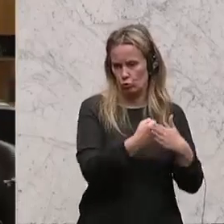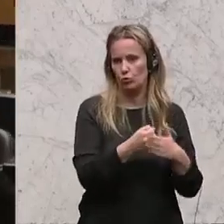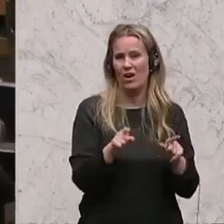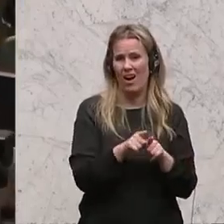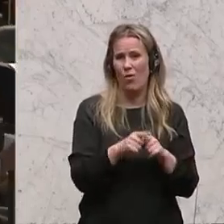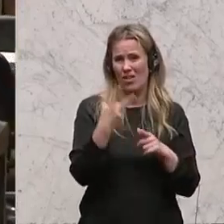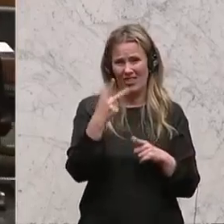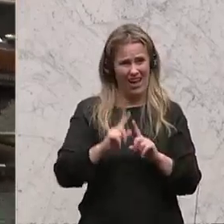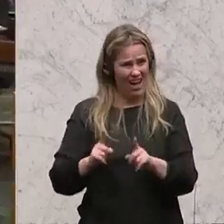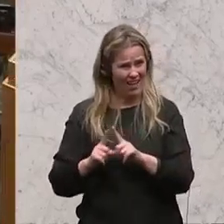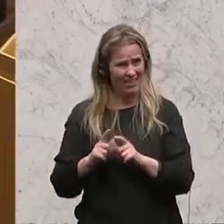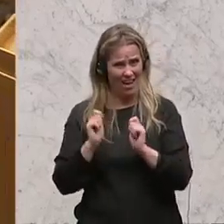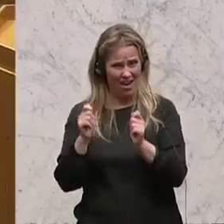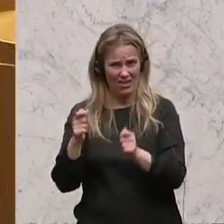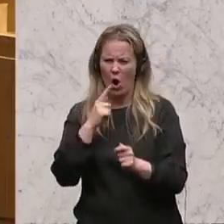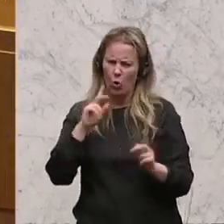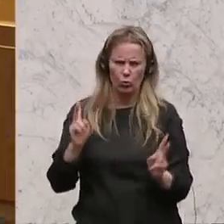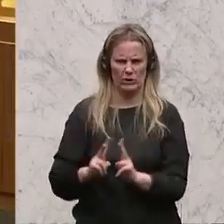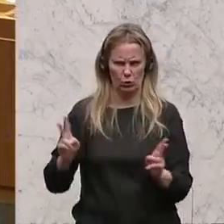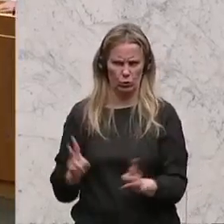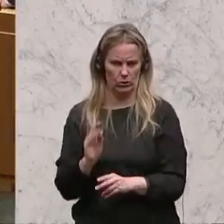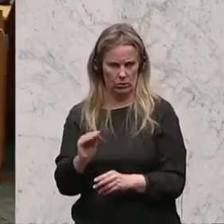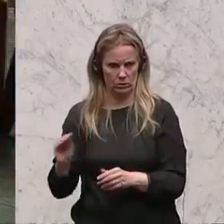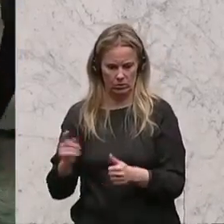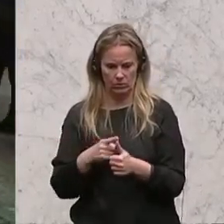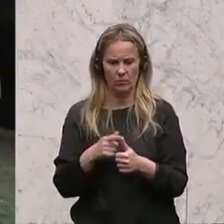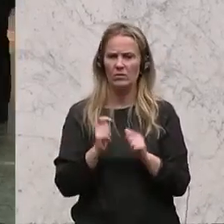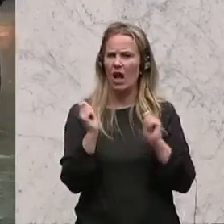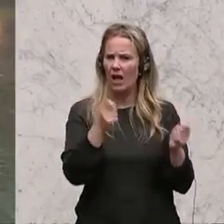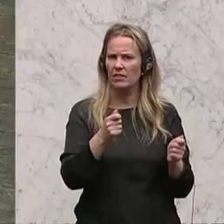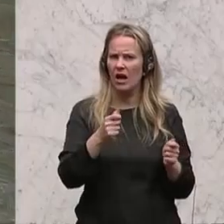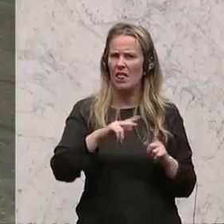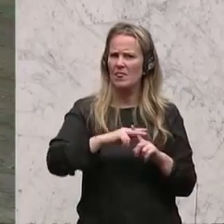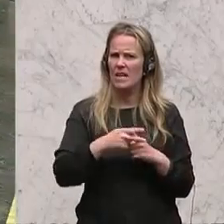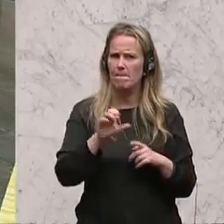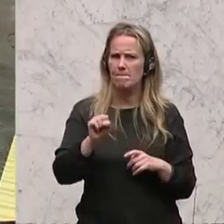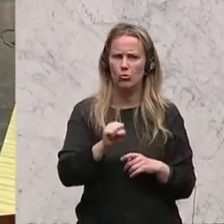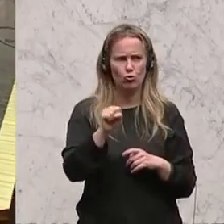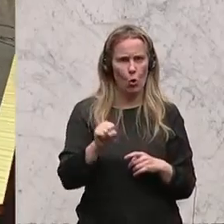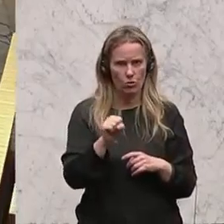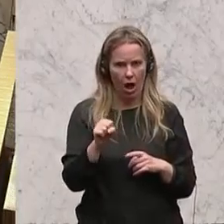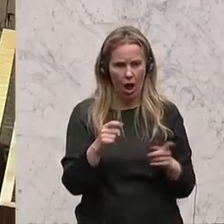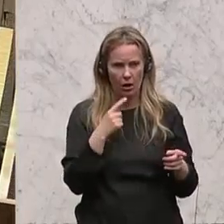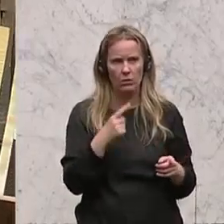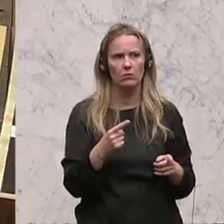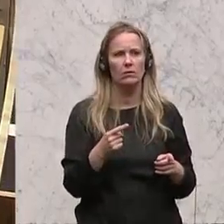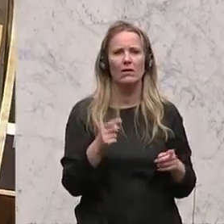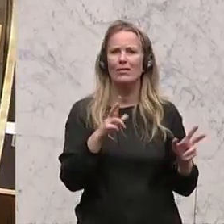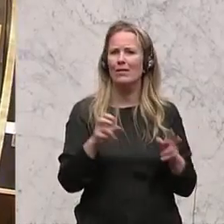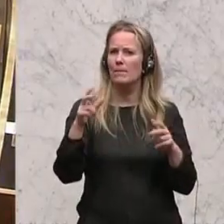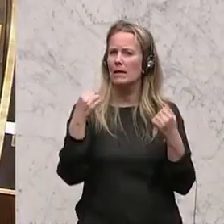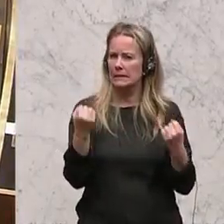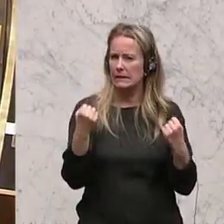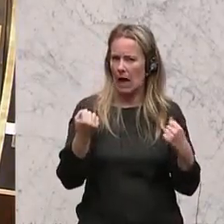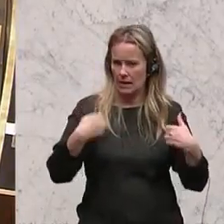auf die drei anderen Anträge in aller Kürze eingehen. Der Antrag des Team Stronachs, das Thema Sicherheit bei